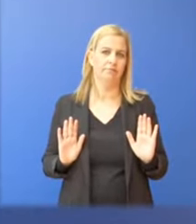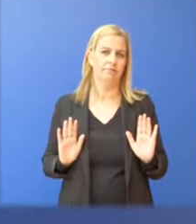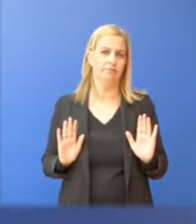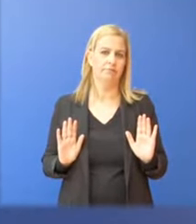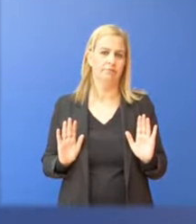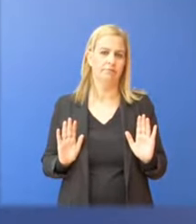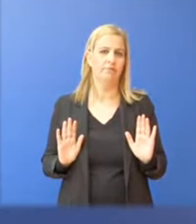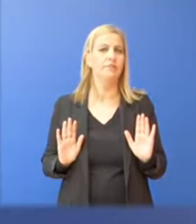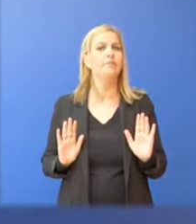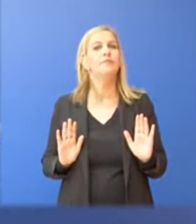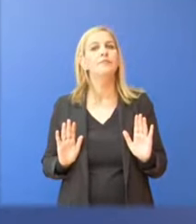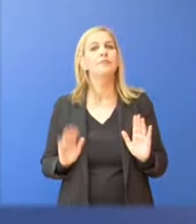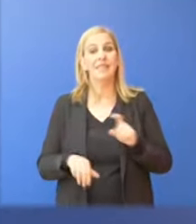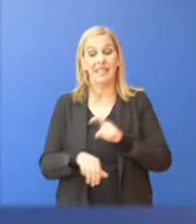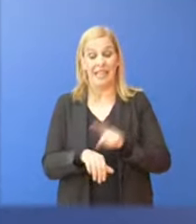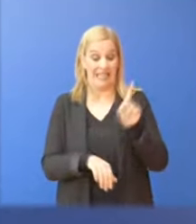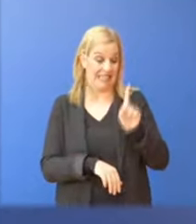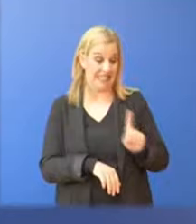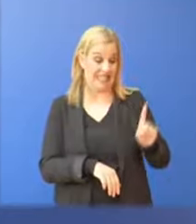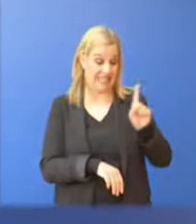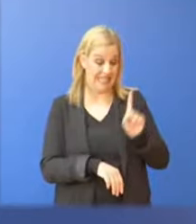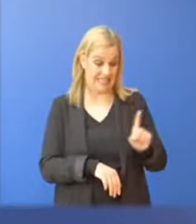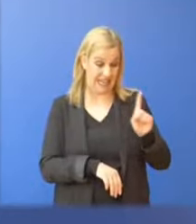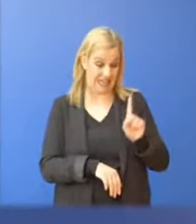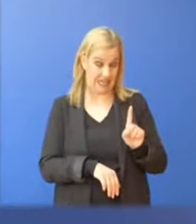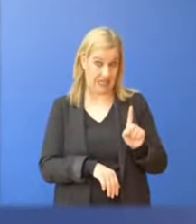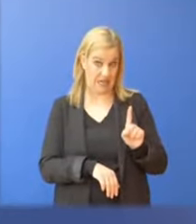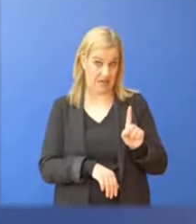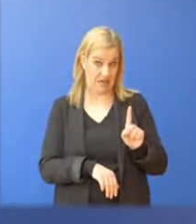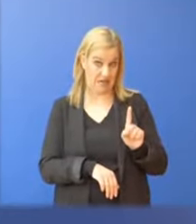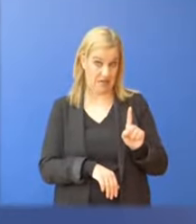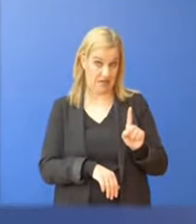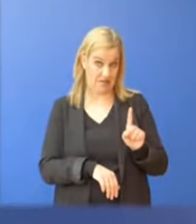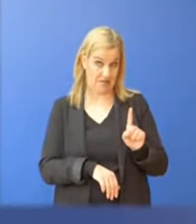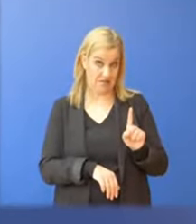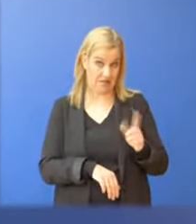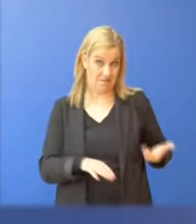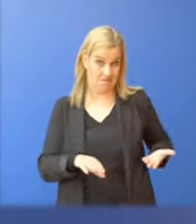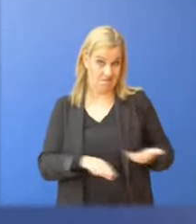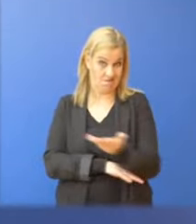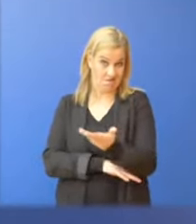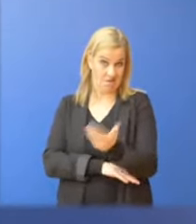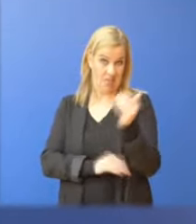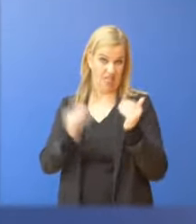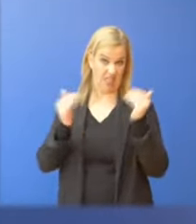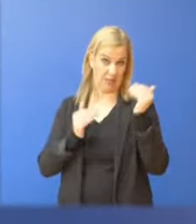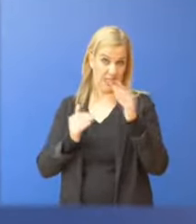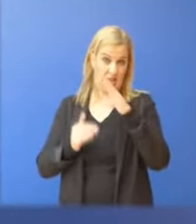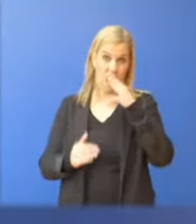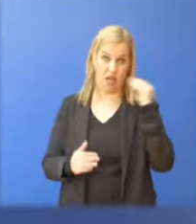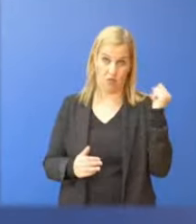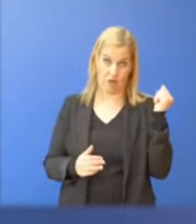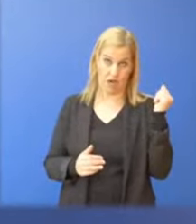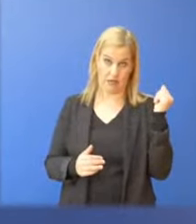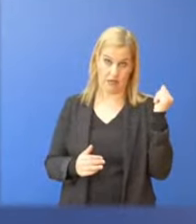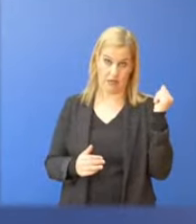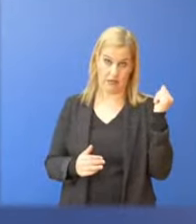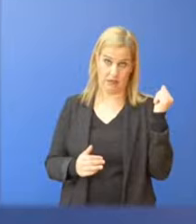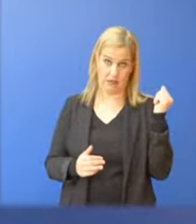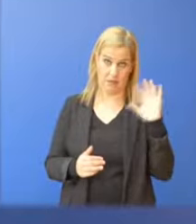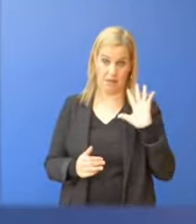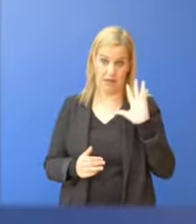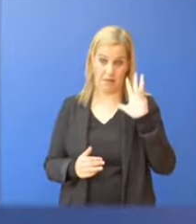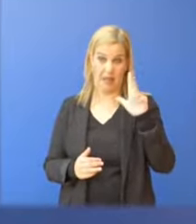Τι μεσολάβεσαι από την Κυριακή και την πομπόδη κατάθεση της ψήφου δυσπιστίας από τον κύριο Ανδρουλάκη και την αποστροφή της